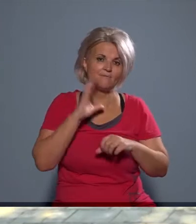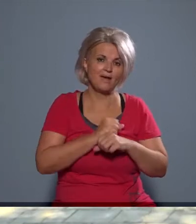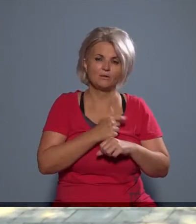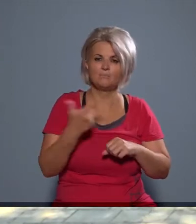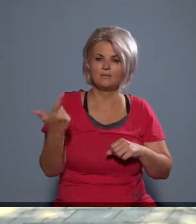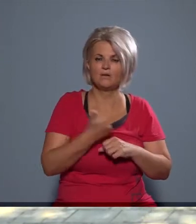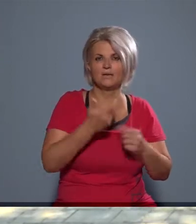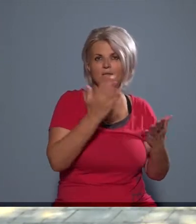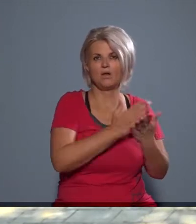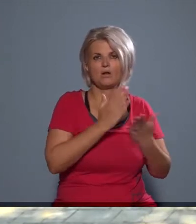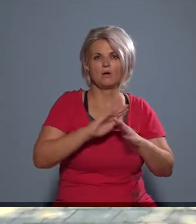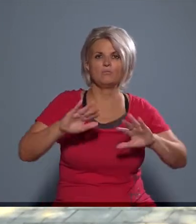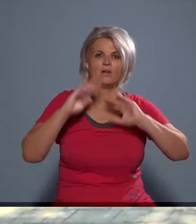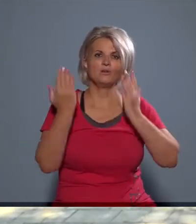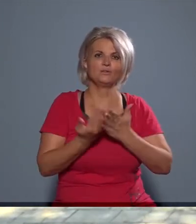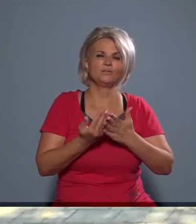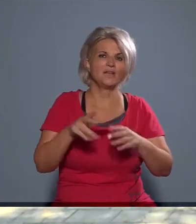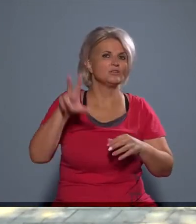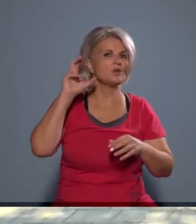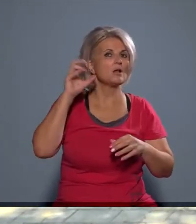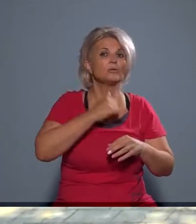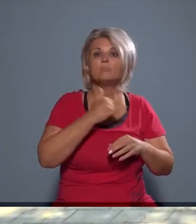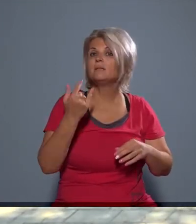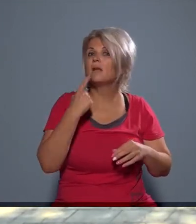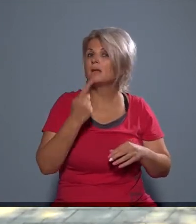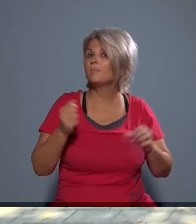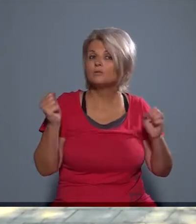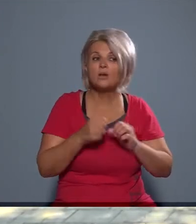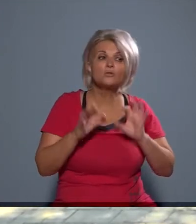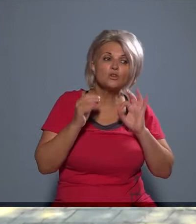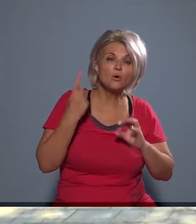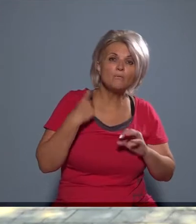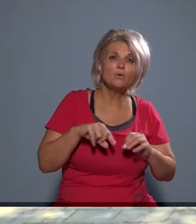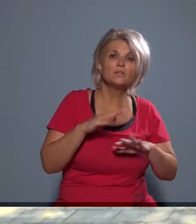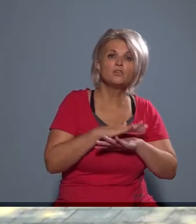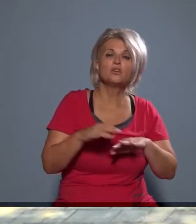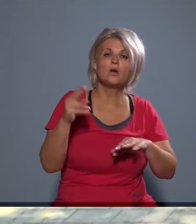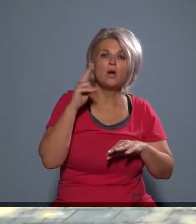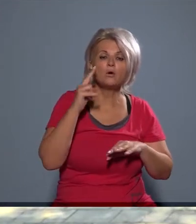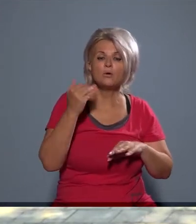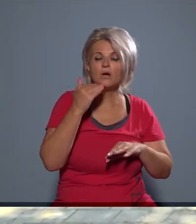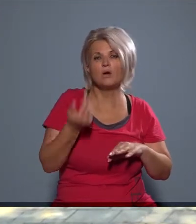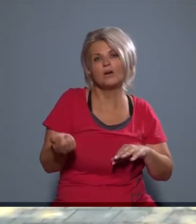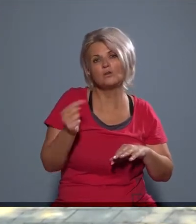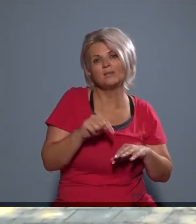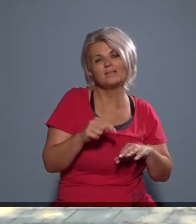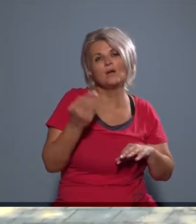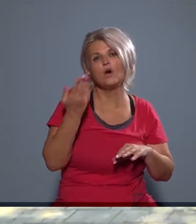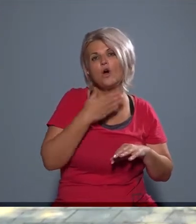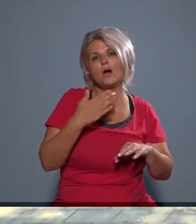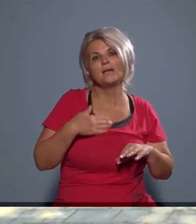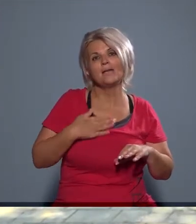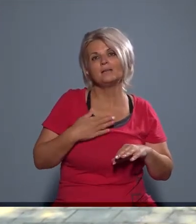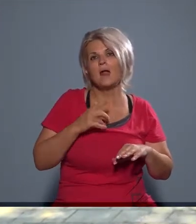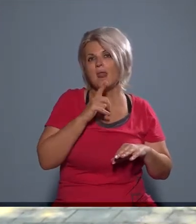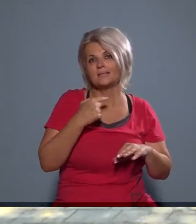És hogy mind a két alkalommal az összes hallgató így egyhangúan mondta, hogy annyira jó volt, hogy ő csak akar-akar jönni művésztelepre,